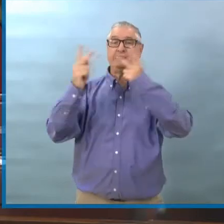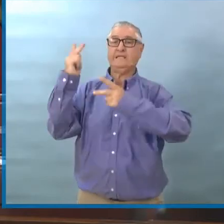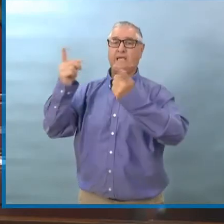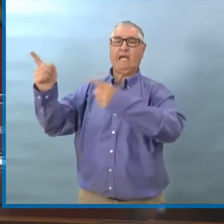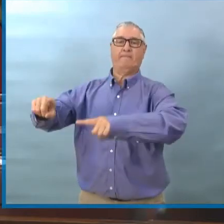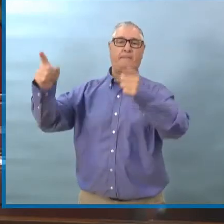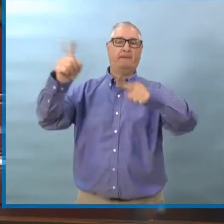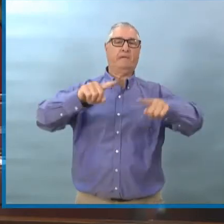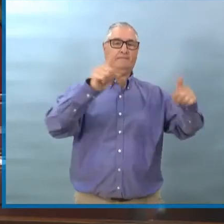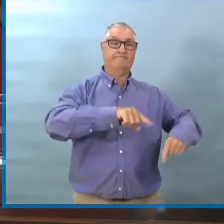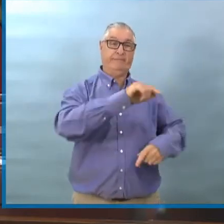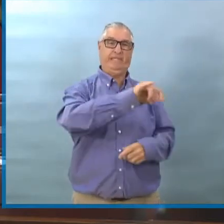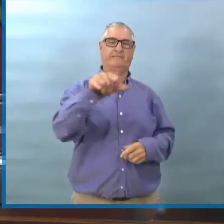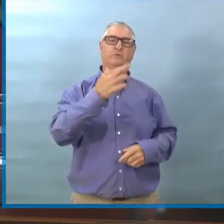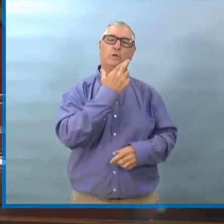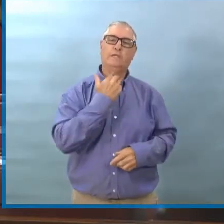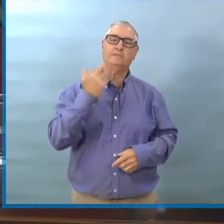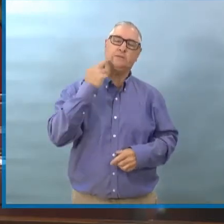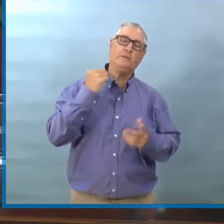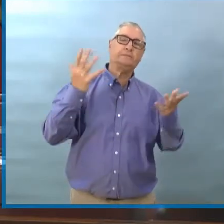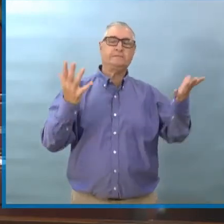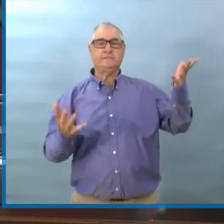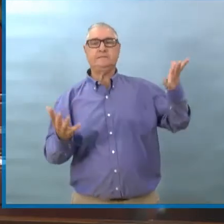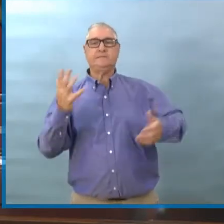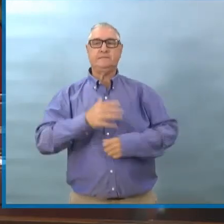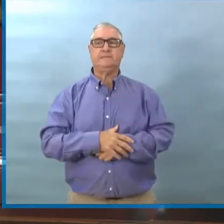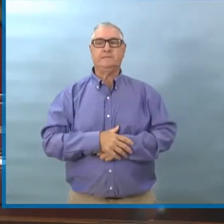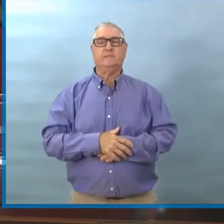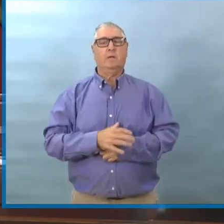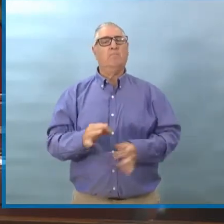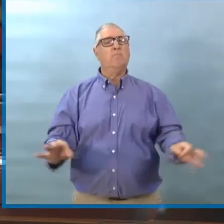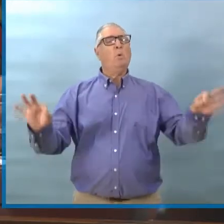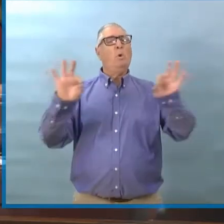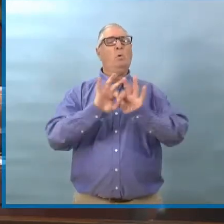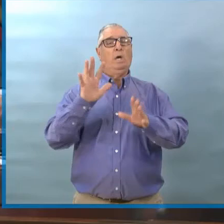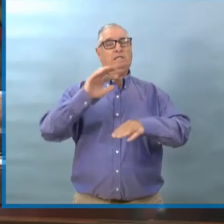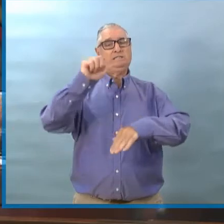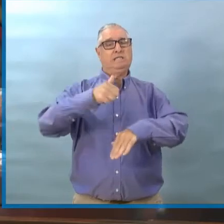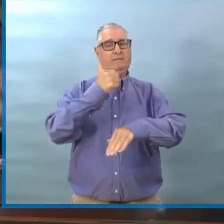Donc, ces mesures sont en place pour protéger le public, protéger les clients dans ces restaurants.